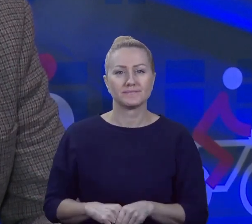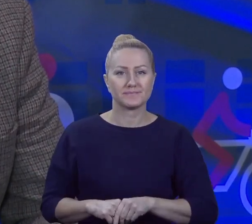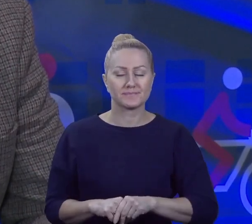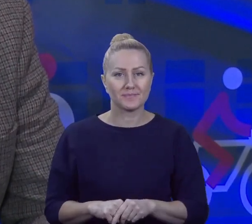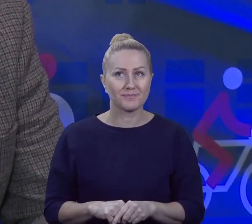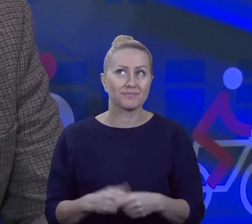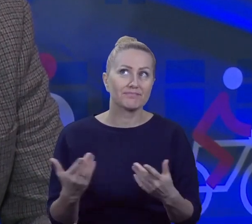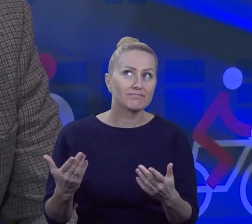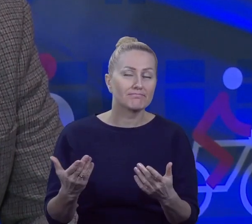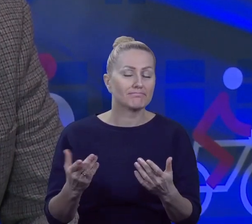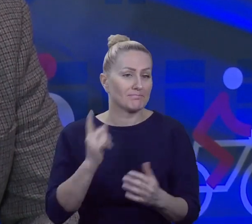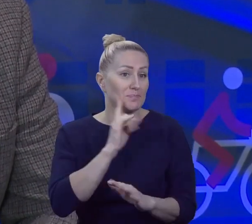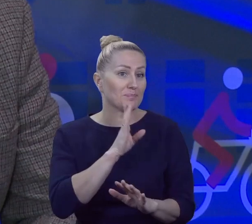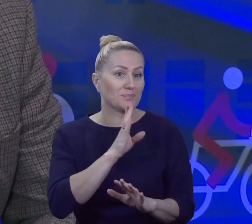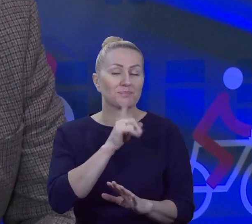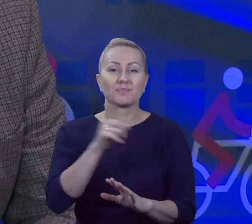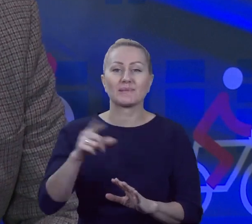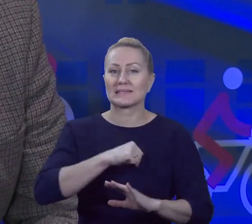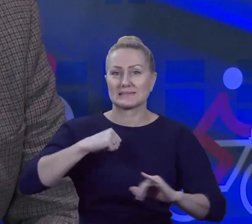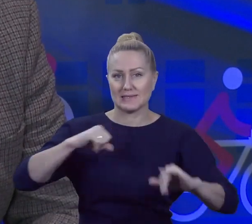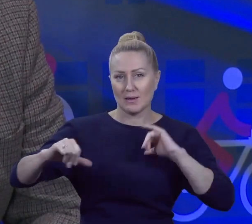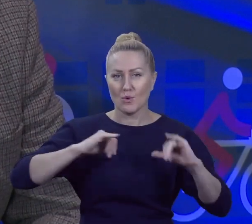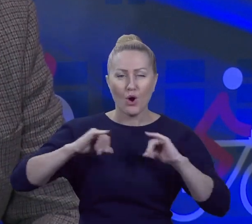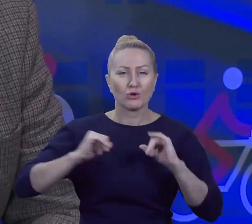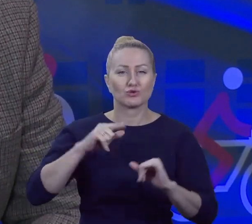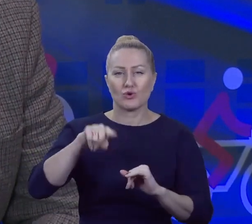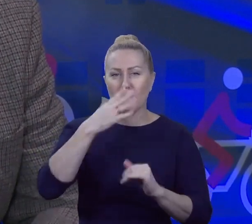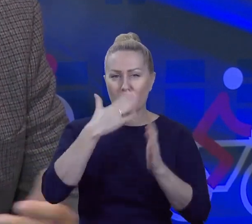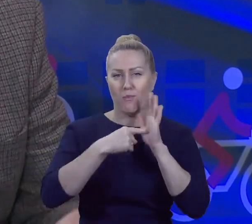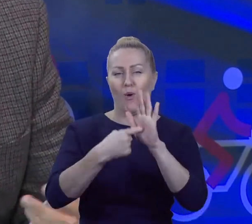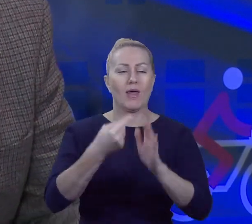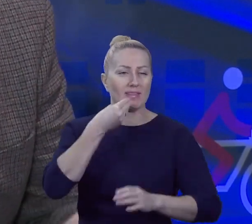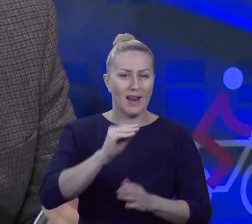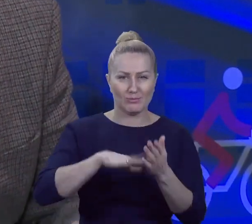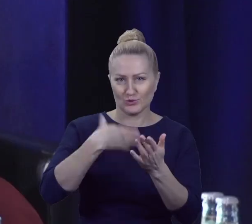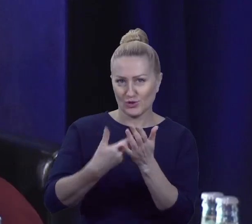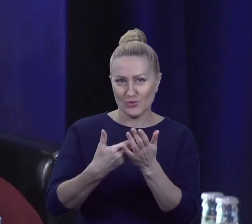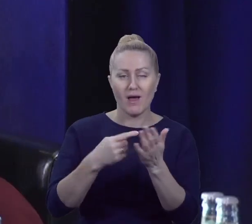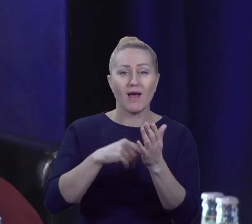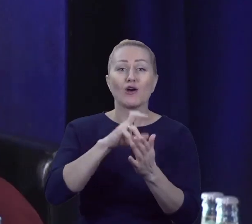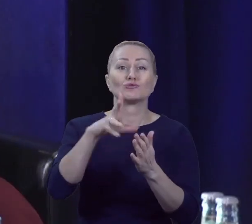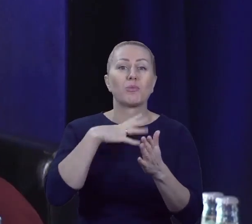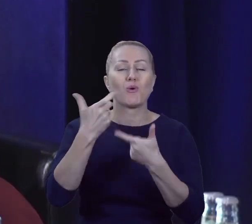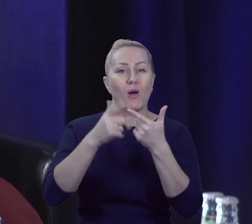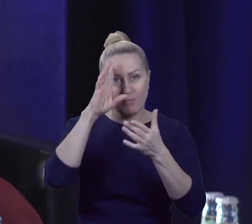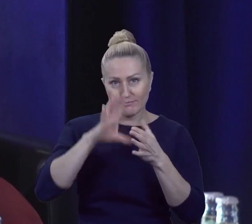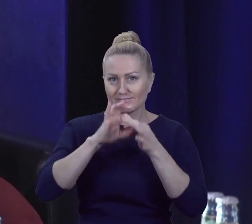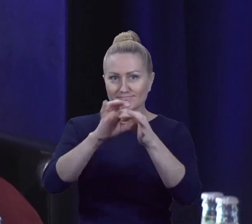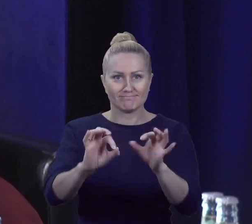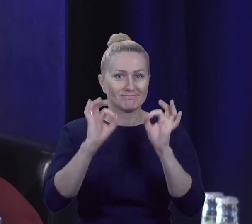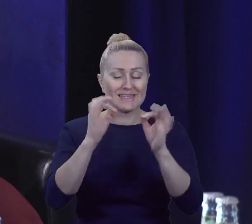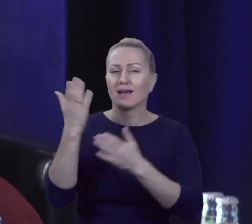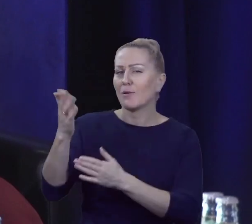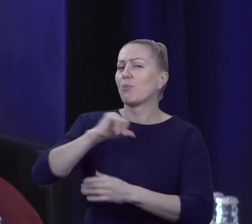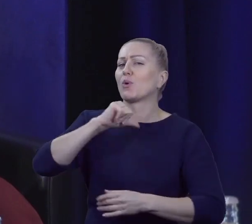chyba ten samorząd jest takim najlepszym przykładem, czy to poszło w dobrym kierunku. Właśnie panie burmistrzu, wejdę